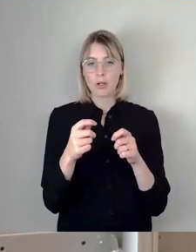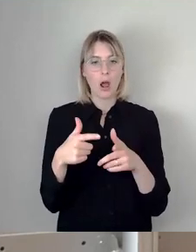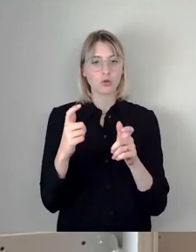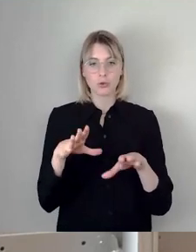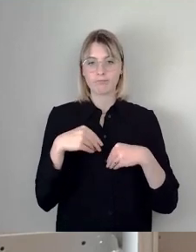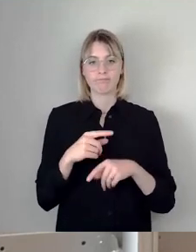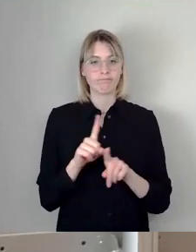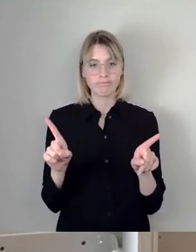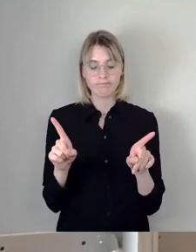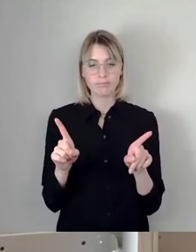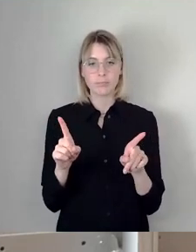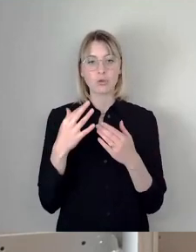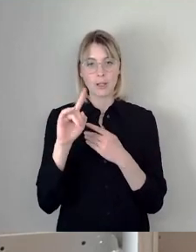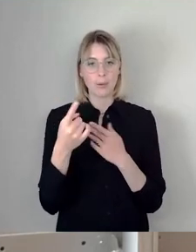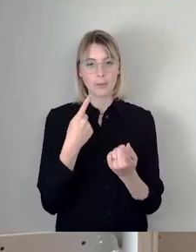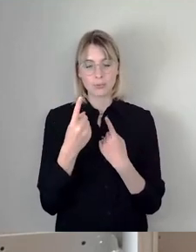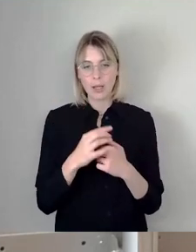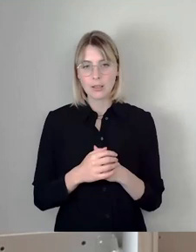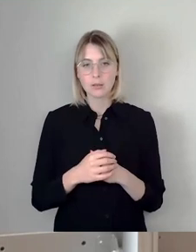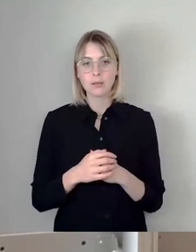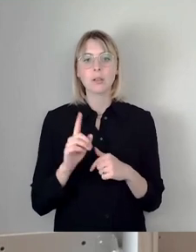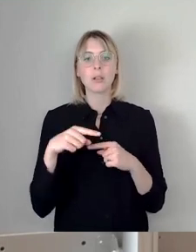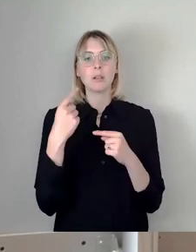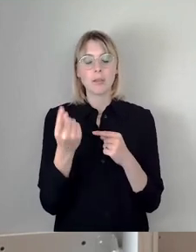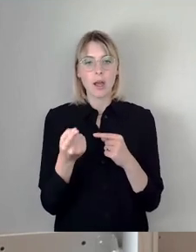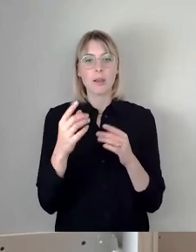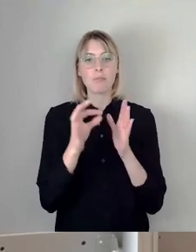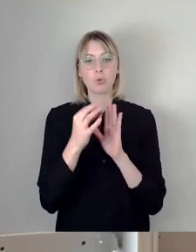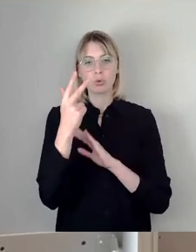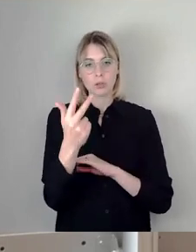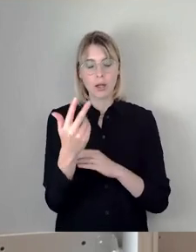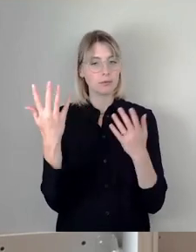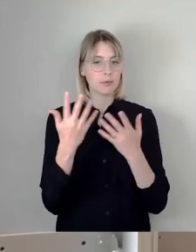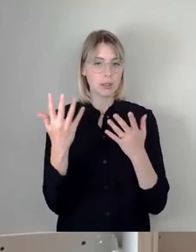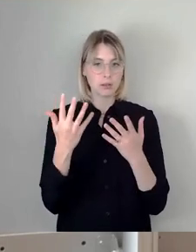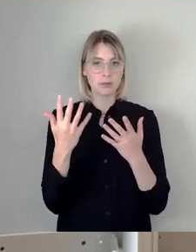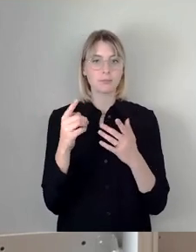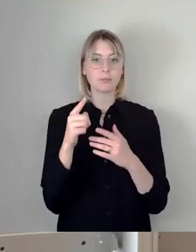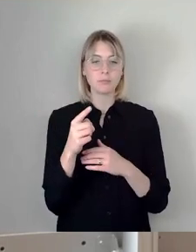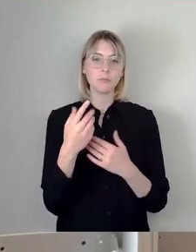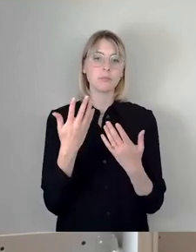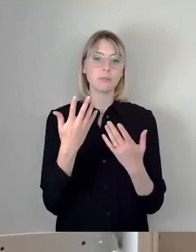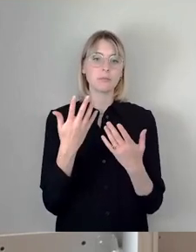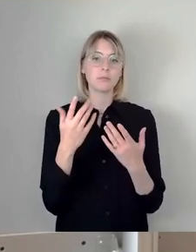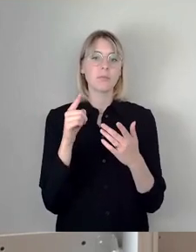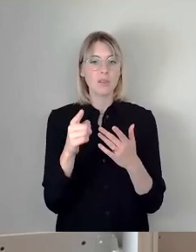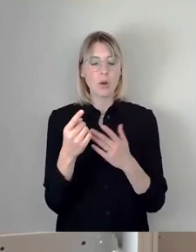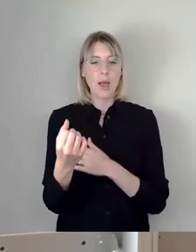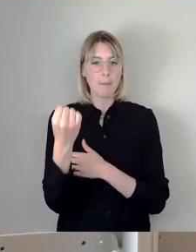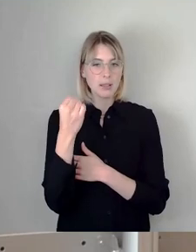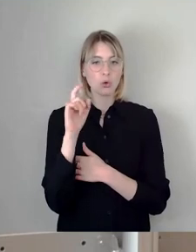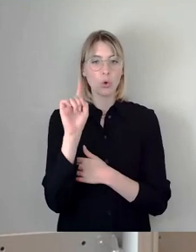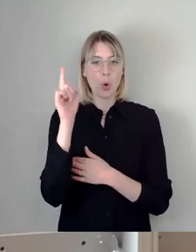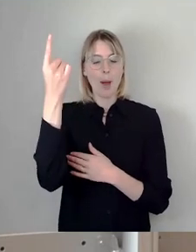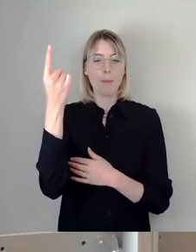zurück. Dann kommt im Prinzip in Punkt 3 eine sehr, wie man sagen, eine weitgreifende Ermächtigung des Oberbürgermeisters, die auch